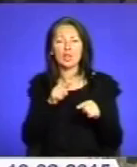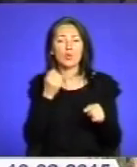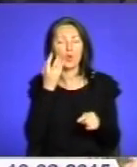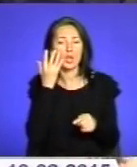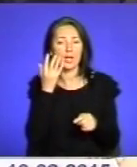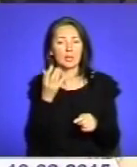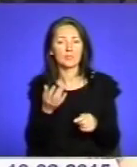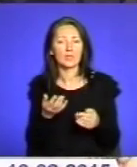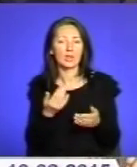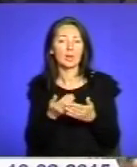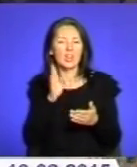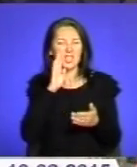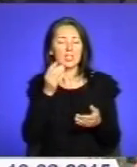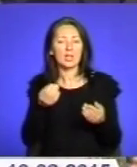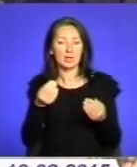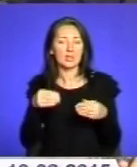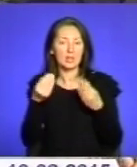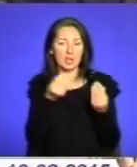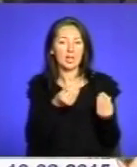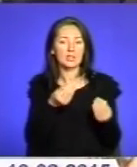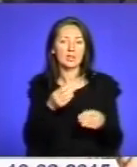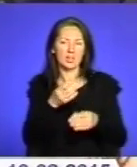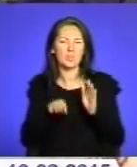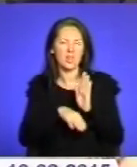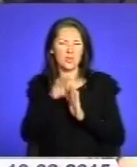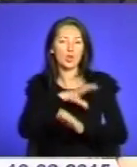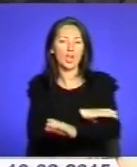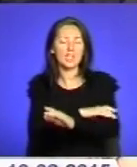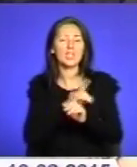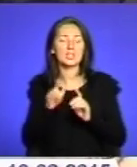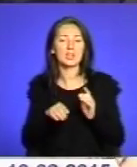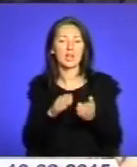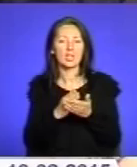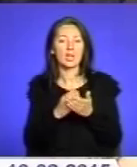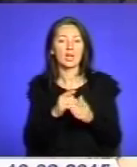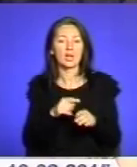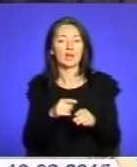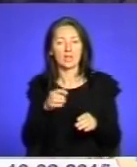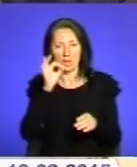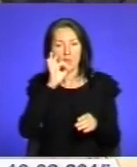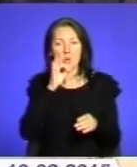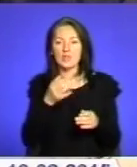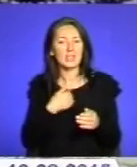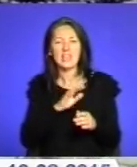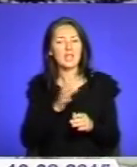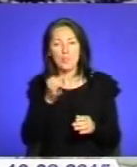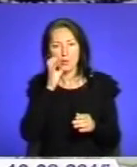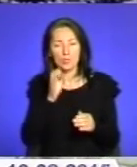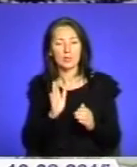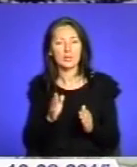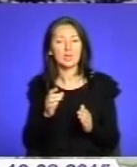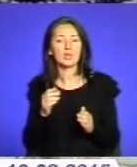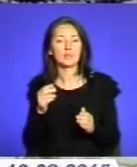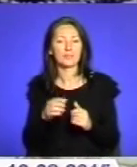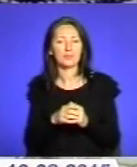мені жінка підсунуть, і там, якщо я тиска, то вона підсуває якісь таблетки, і то я їх не пив. Пан